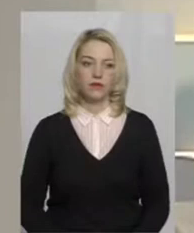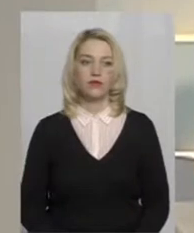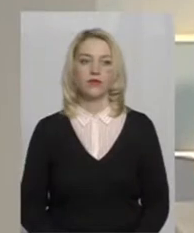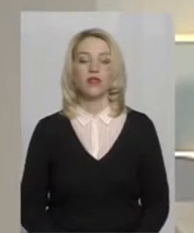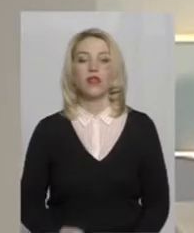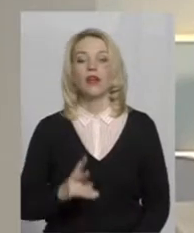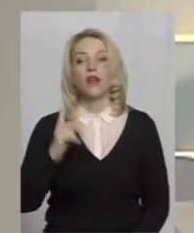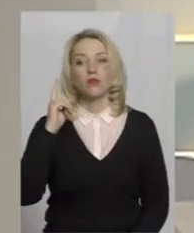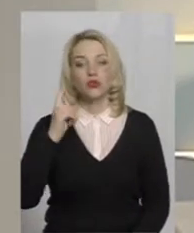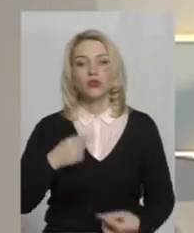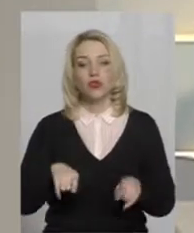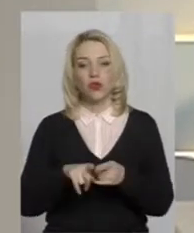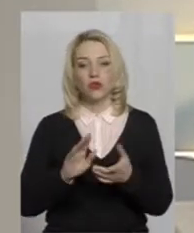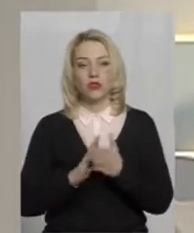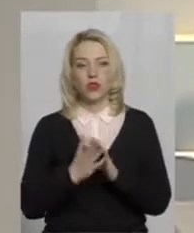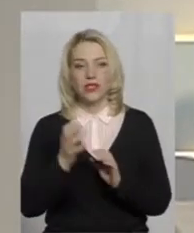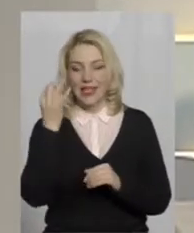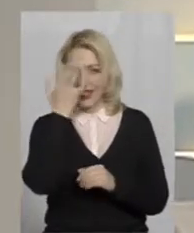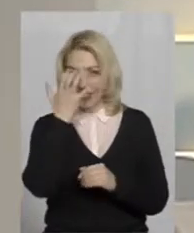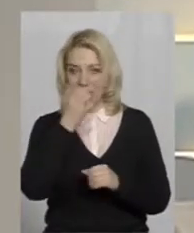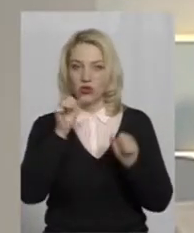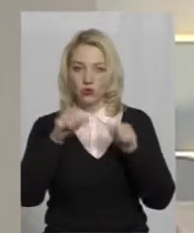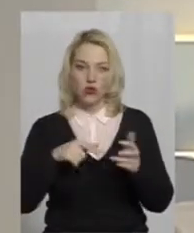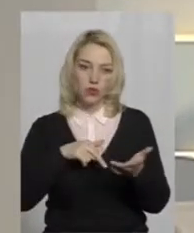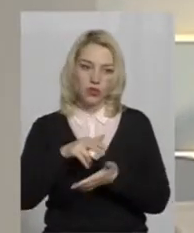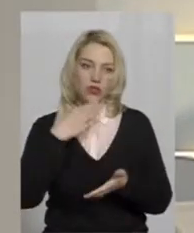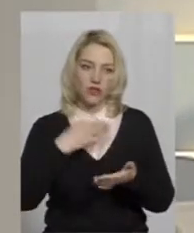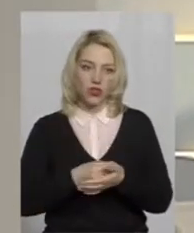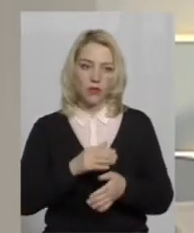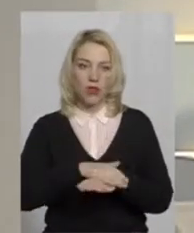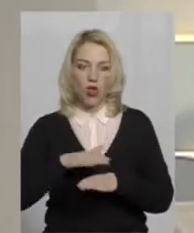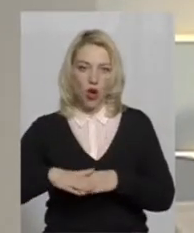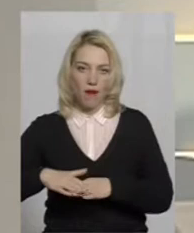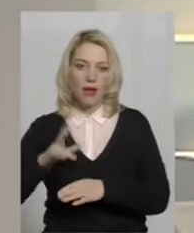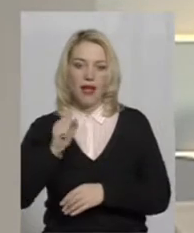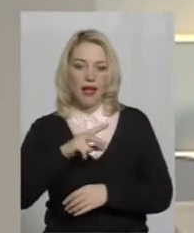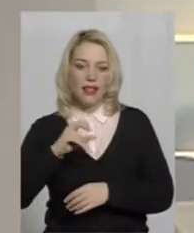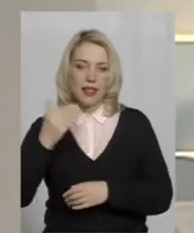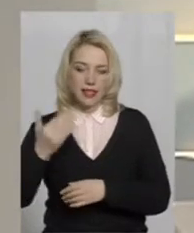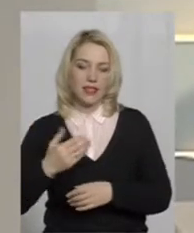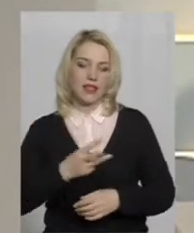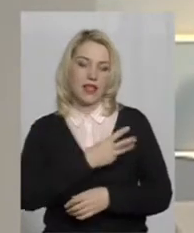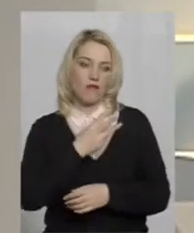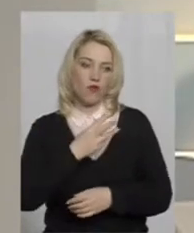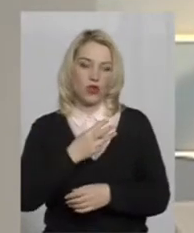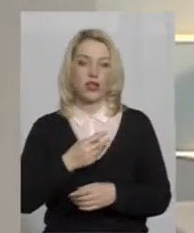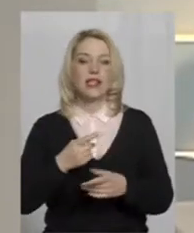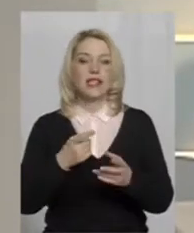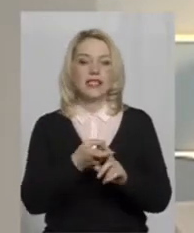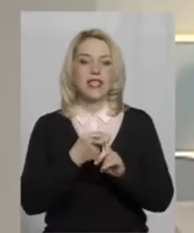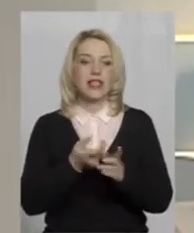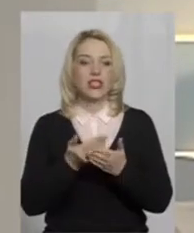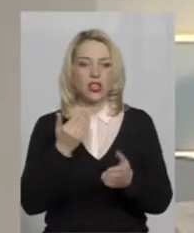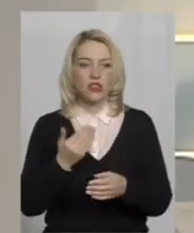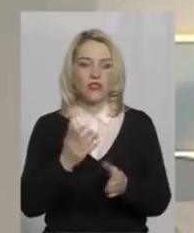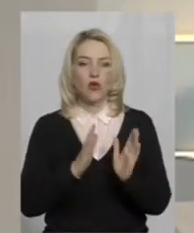Як почула тут ситуація в іншому, незрячі можуть прийти своїми ногами, але їхнє волевиявлення повністю залежить